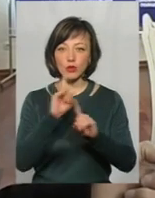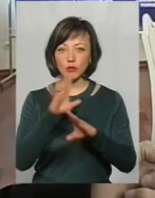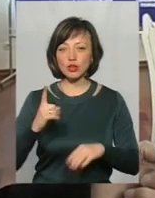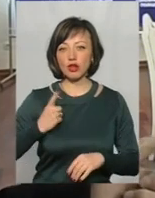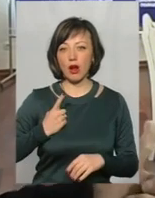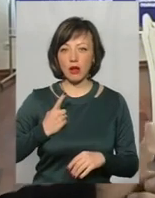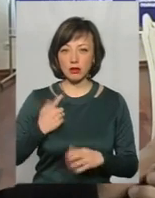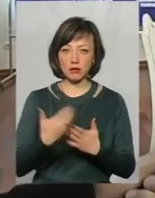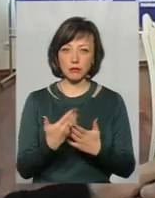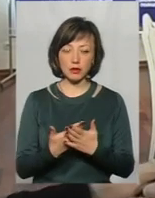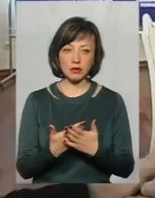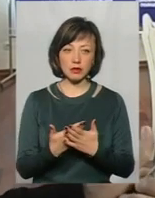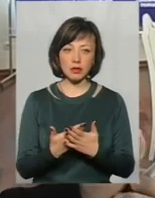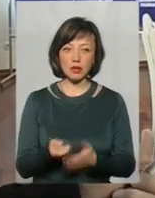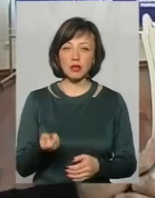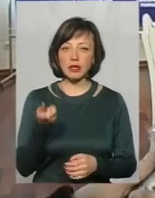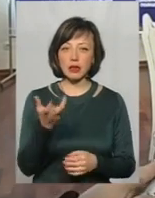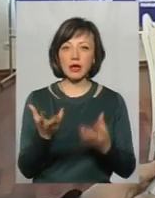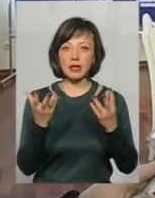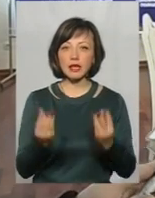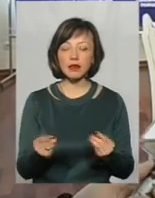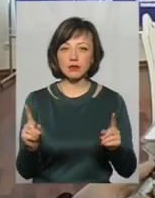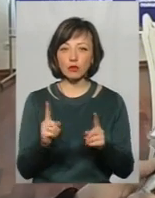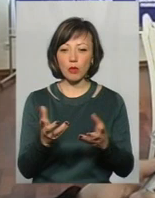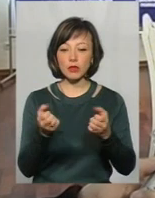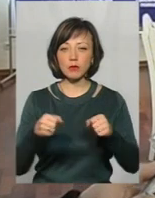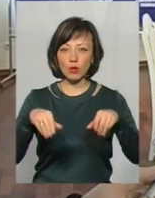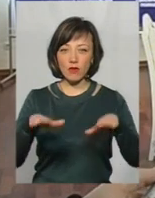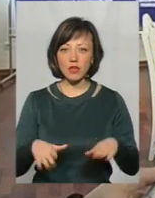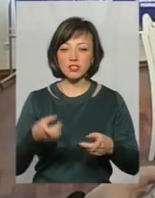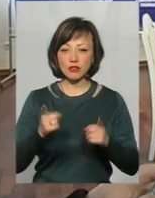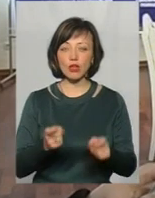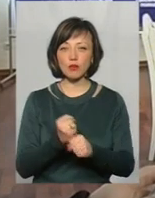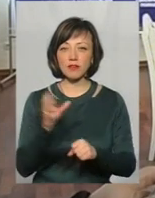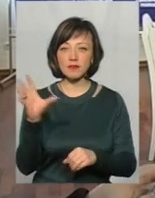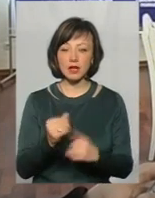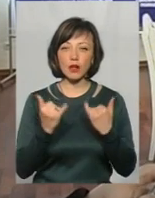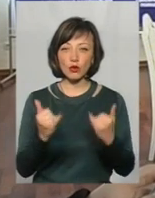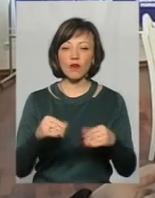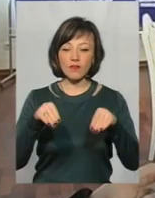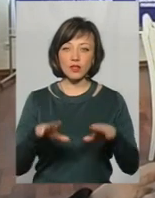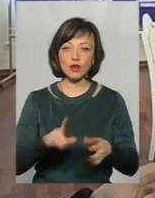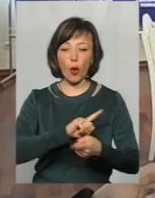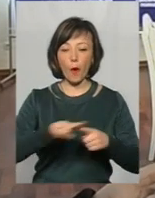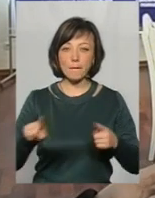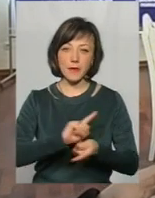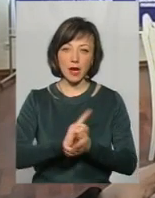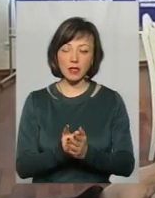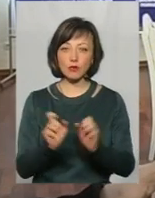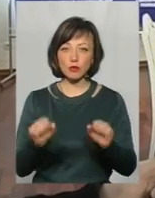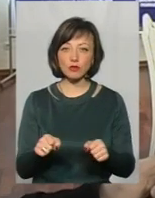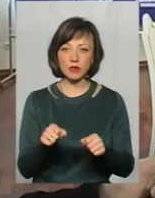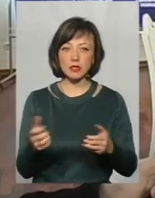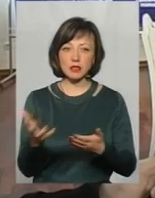чекати кілька днів для того, щоб отримати ухвали. Звичайно, буде робити це все для того, аби це вирішилось оперативно, щоб можна було